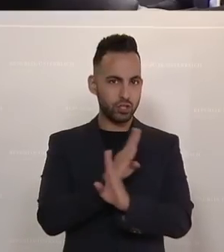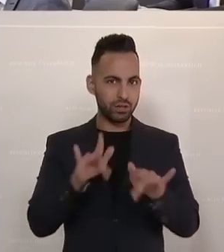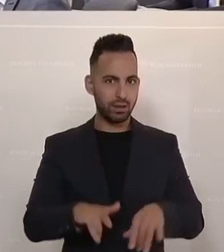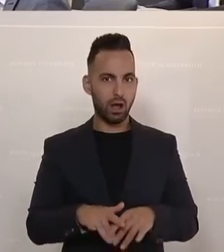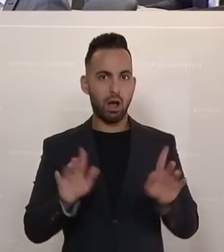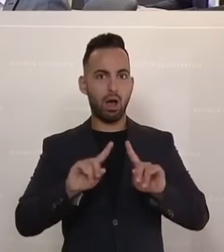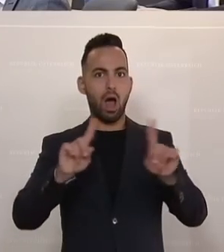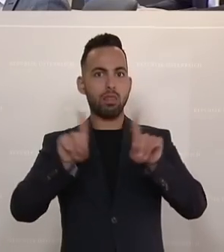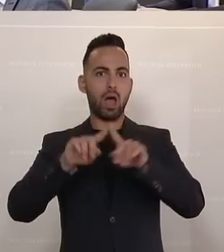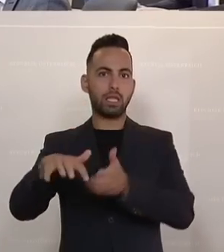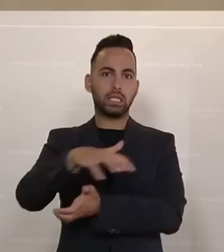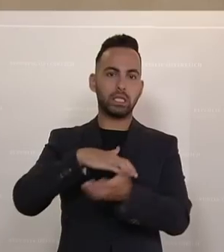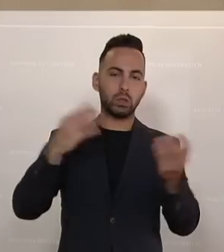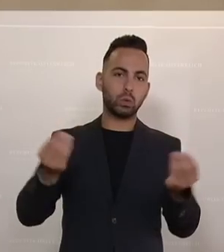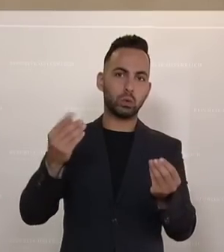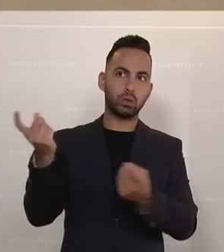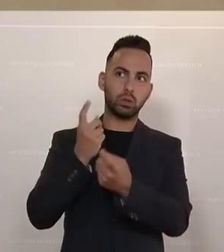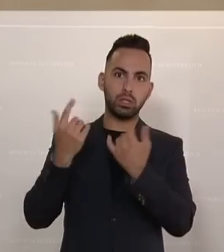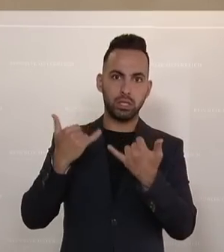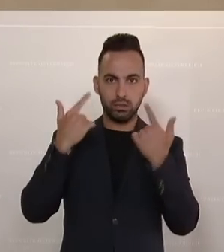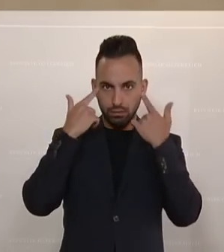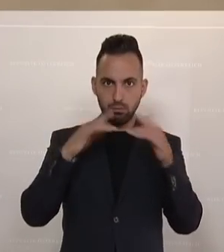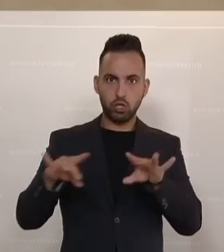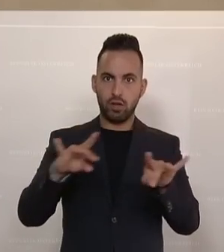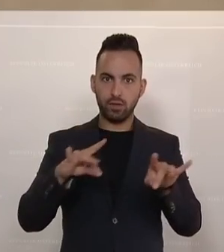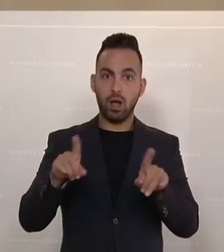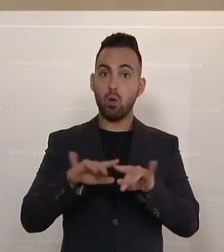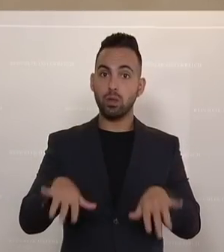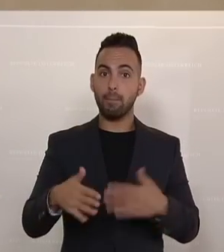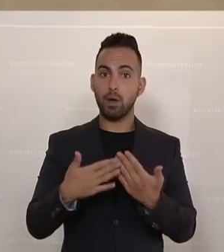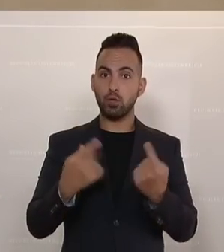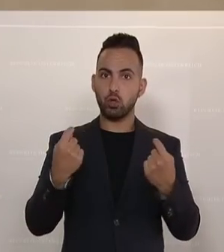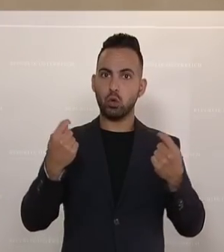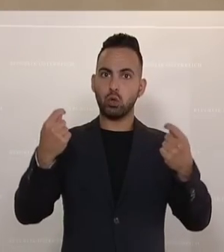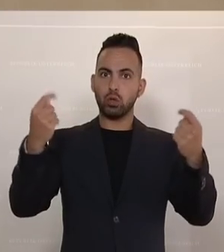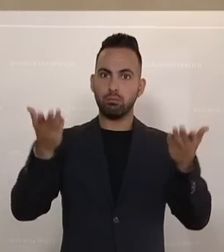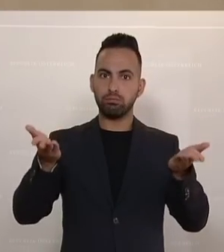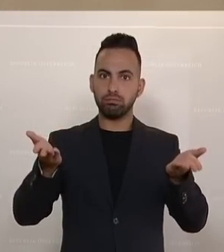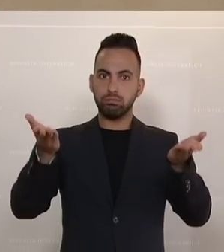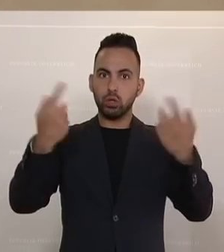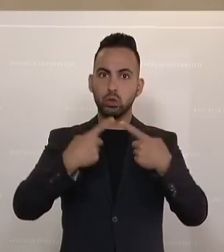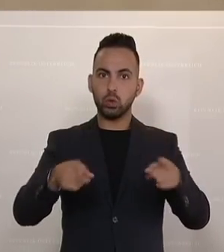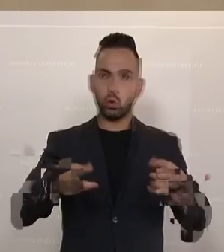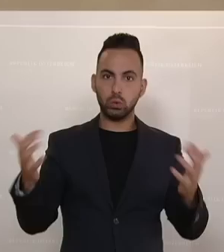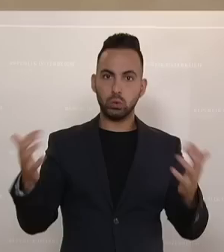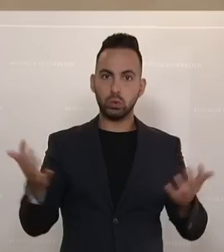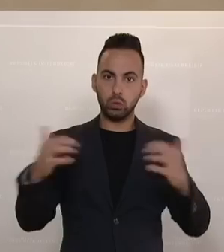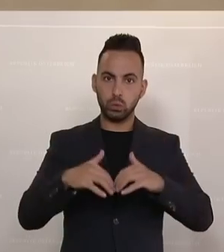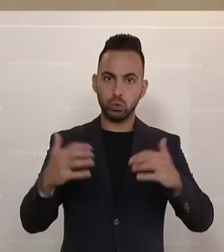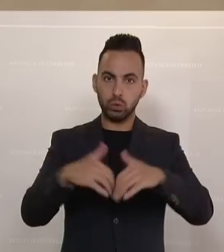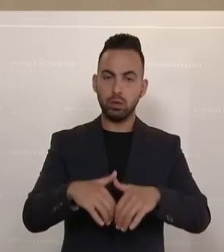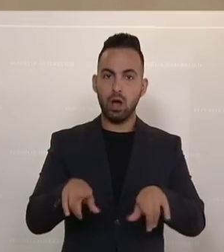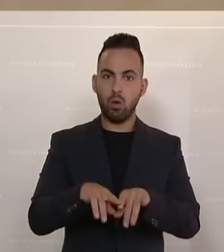den anderen Krisen, die uns natürlich jetzt so beschäftigen. Wo auch bei der Teuerung, die jetzt ständig ist, Sondersitzungen natürlich zu Recht